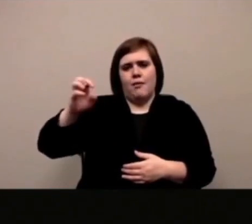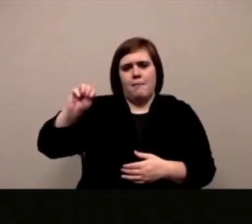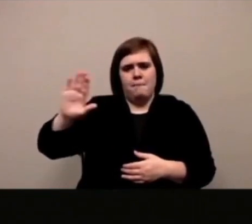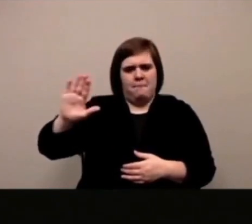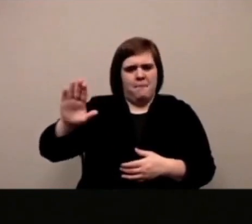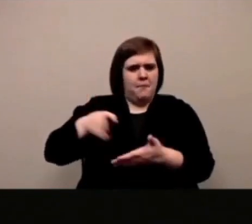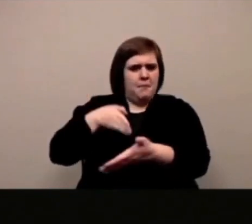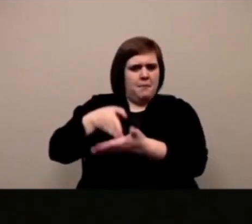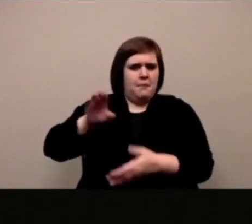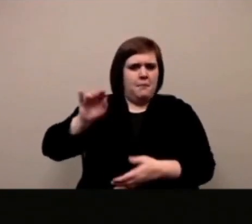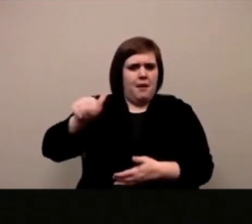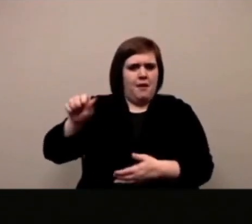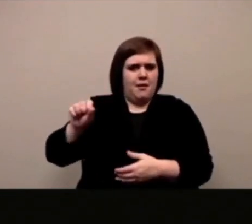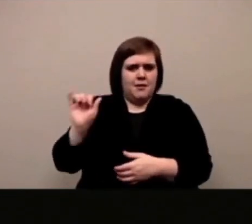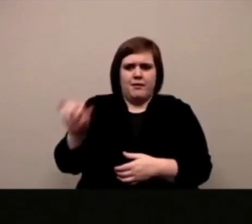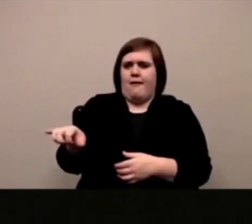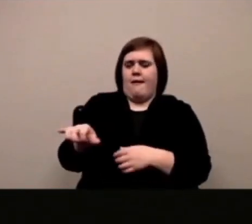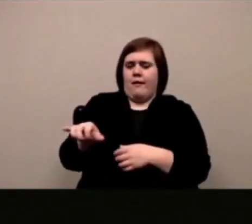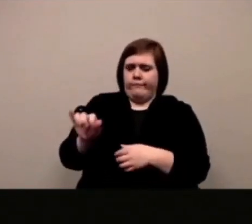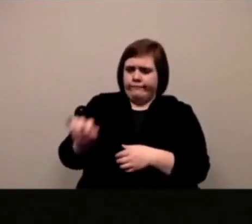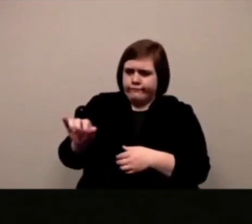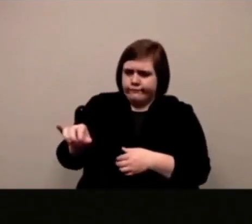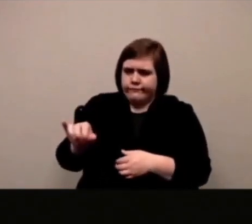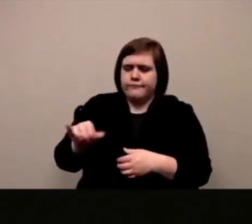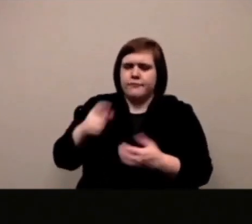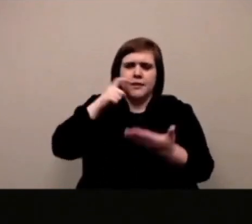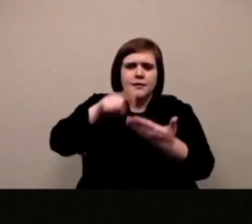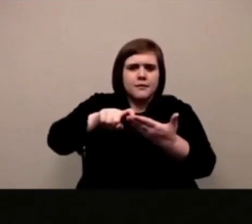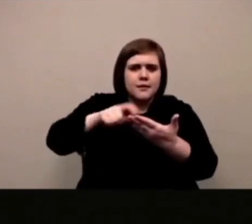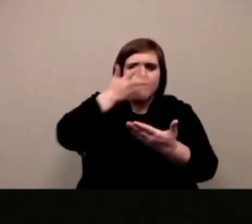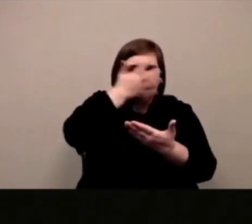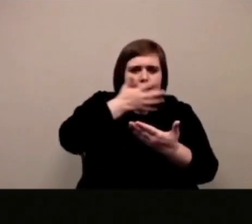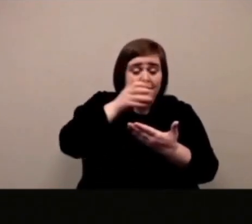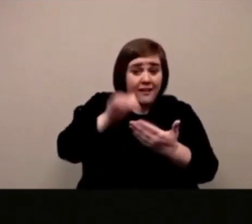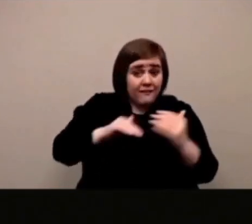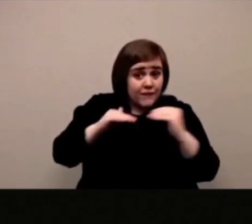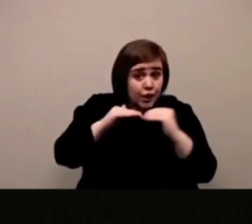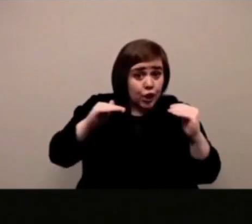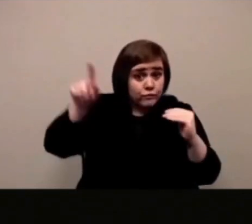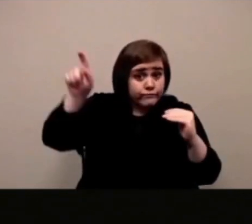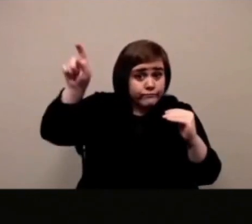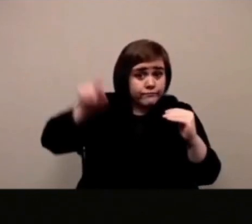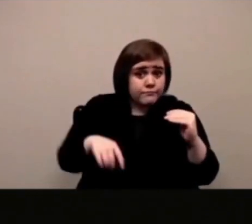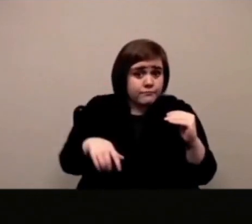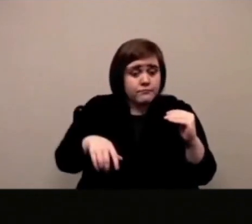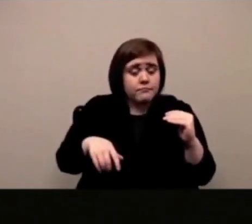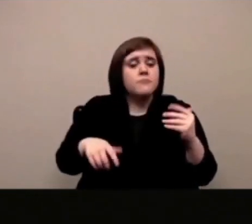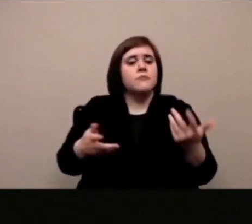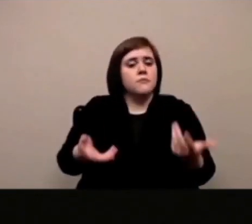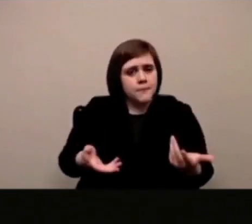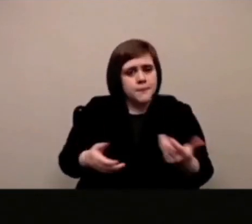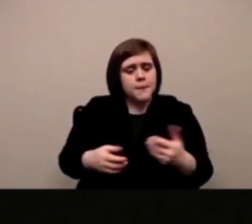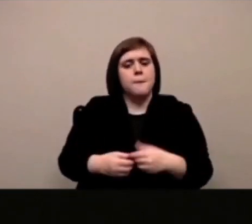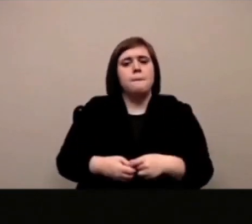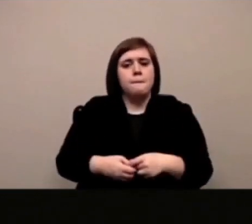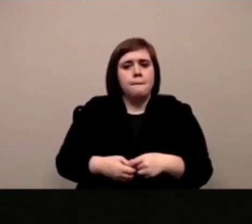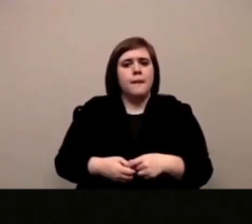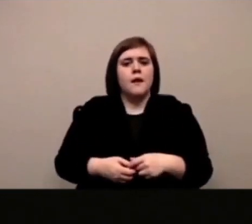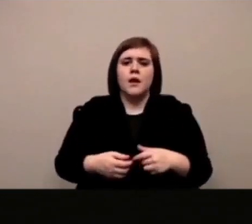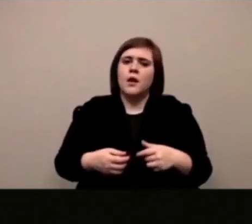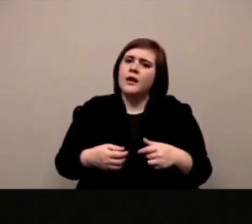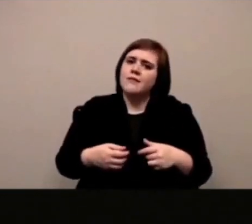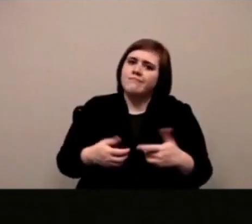'inchietudine in quanto agli apprendimenti della macchina e del sesgo di algoritmi no